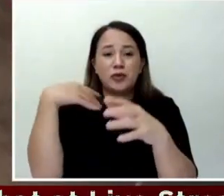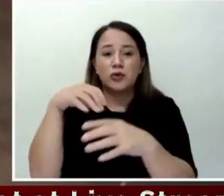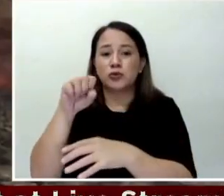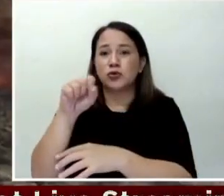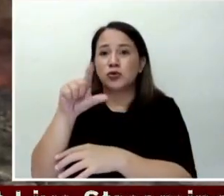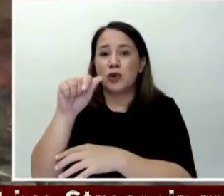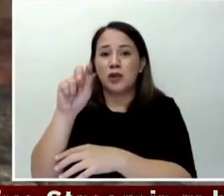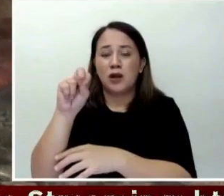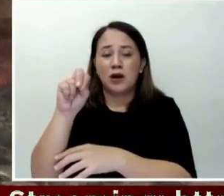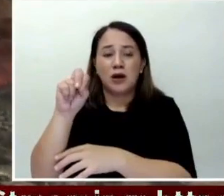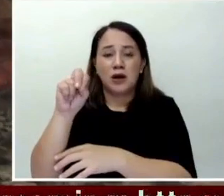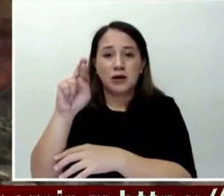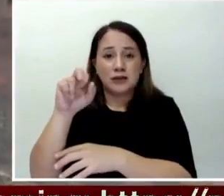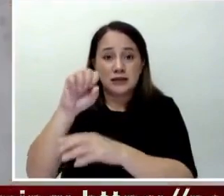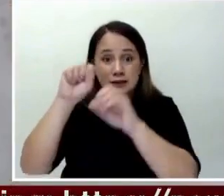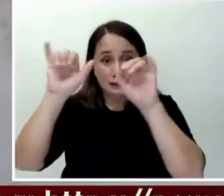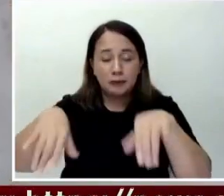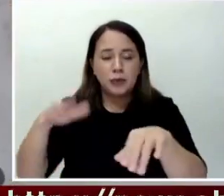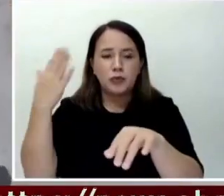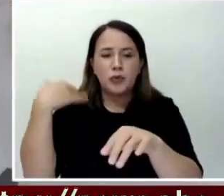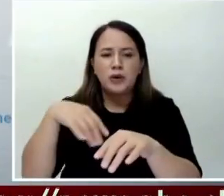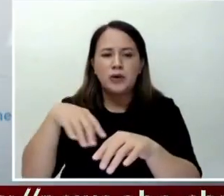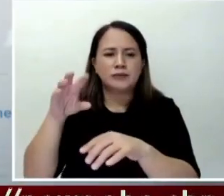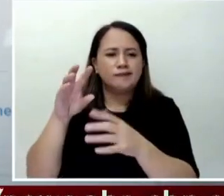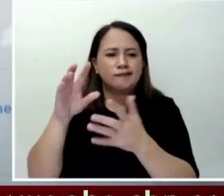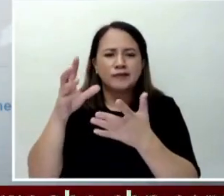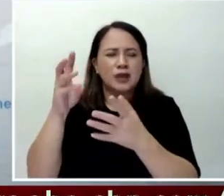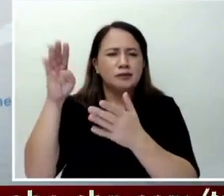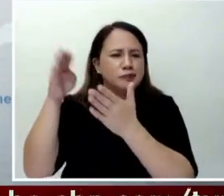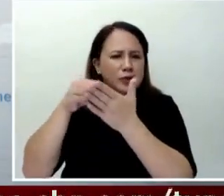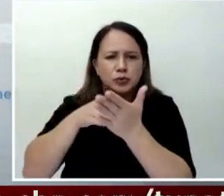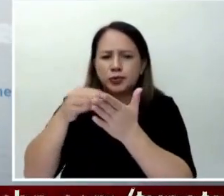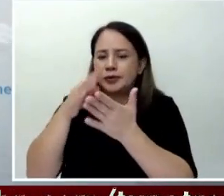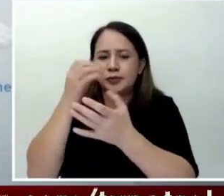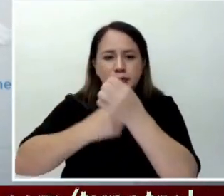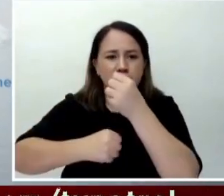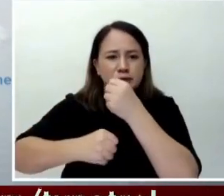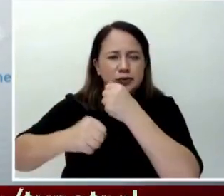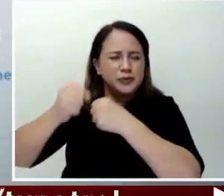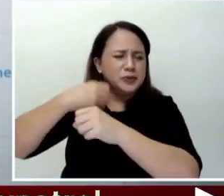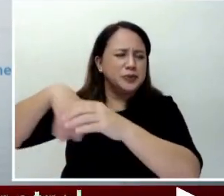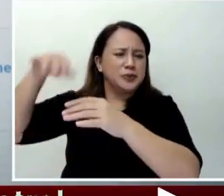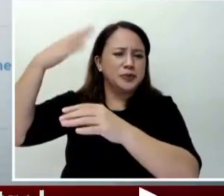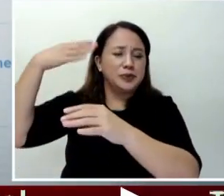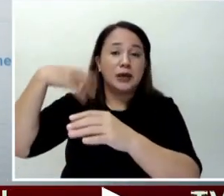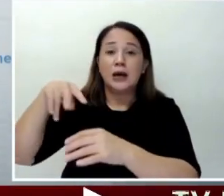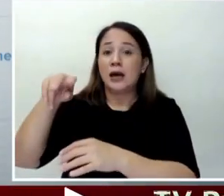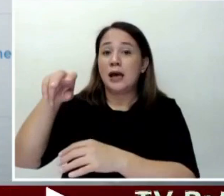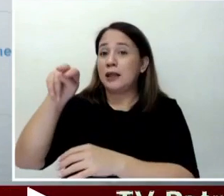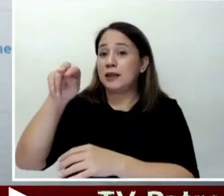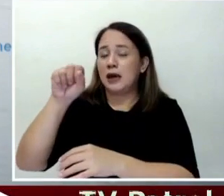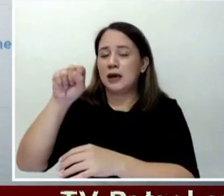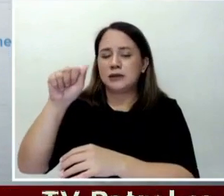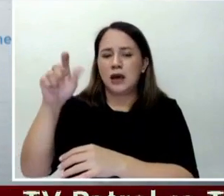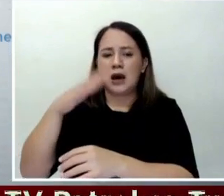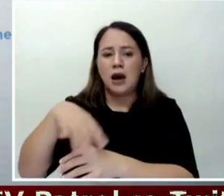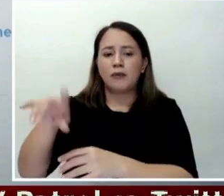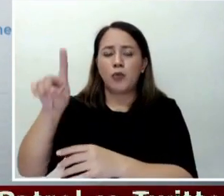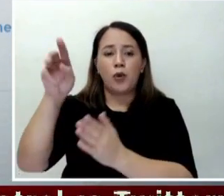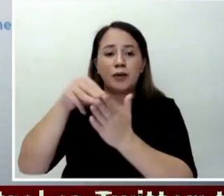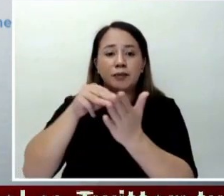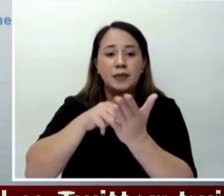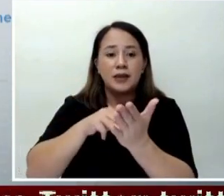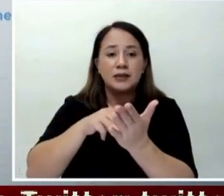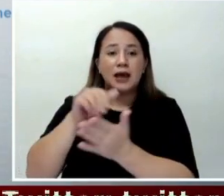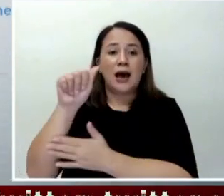.6 billion years na ang nakalilipas? Sa asteroid count ng NASA, meron ng higit isang milyong asteroid!